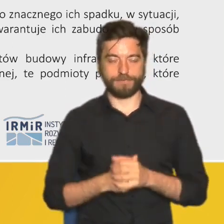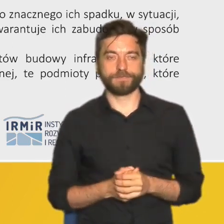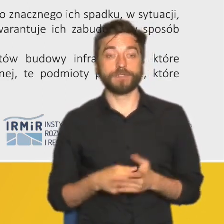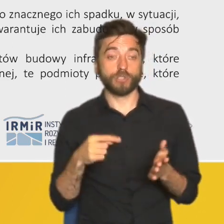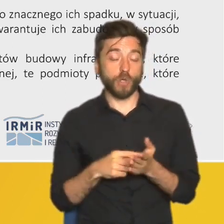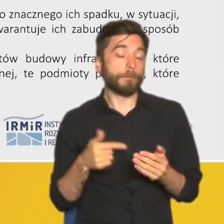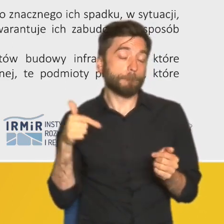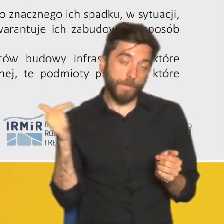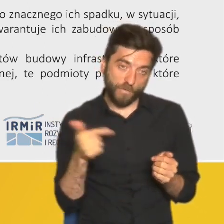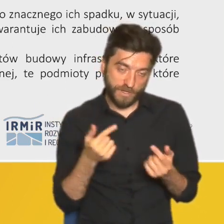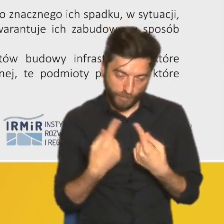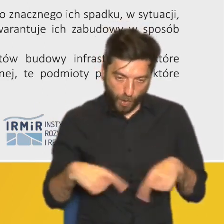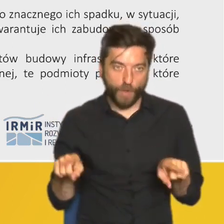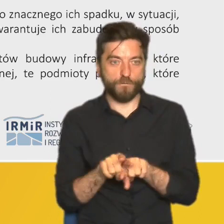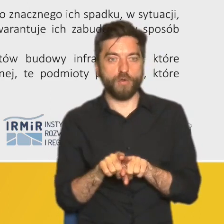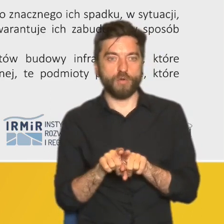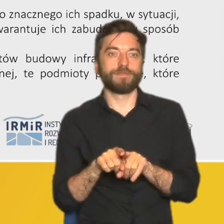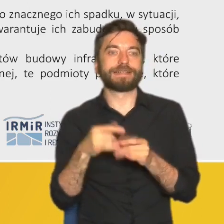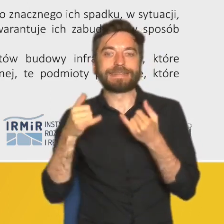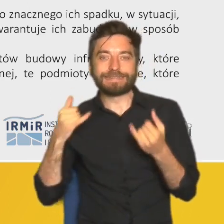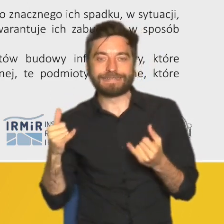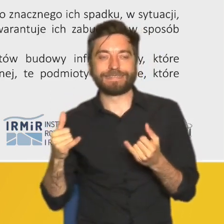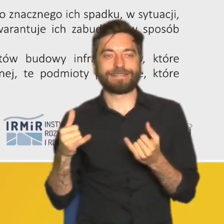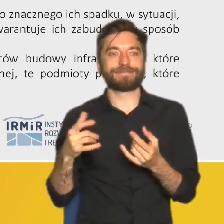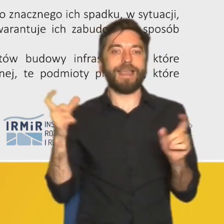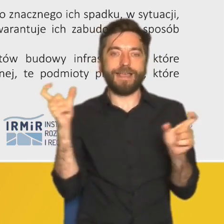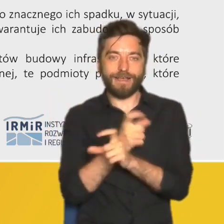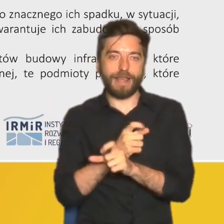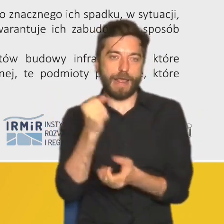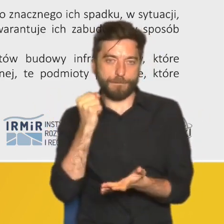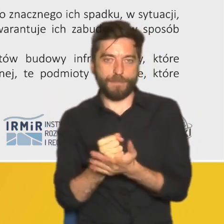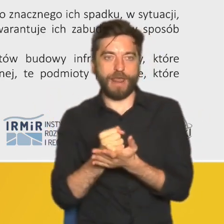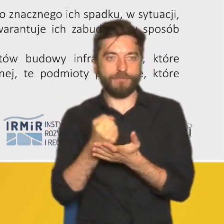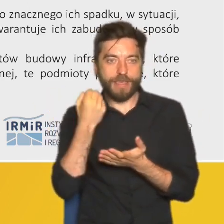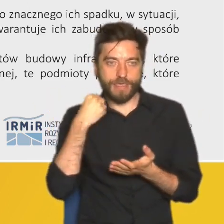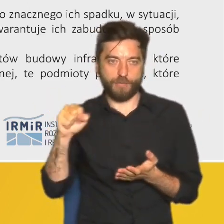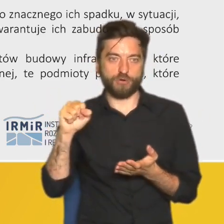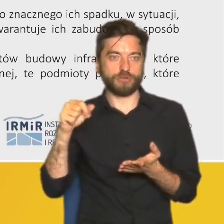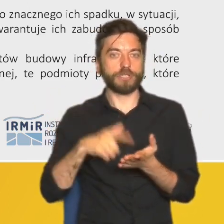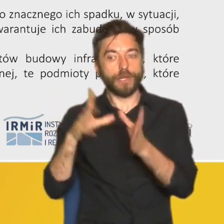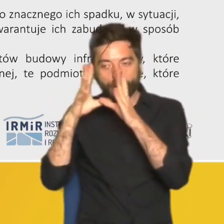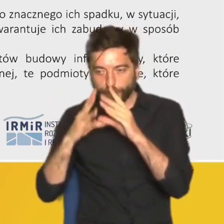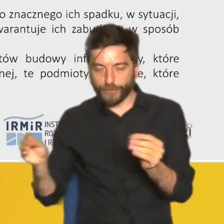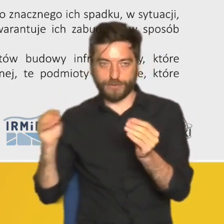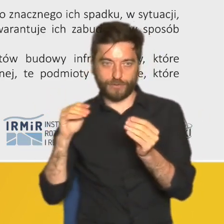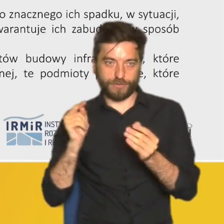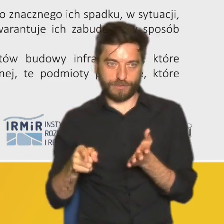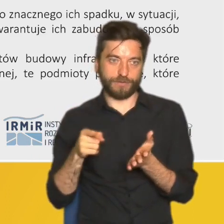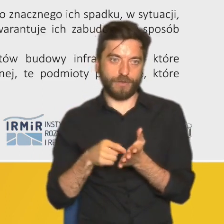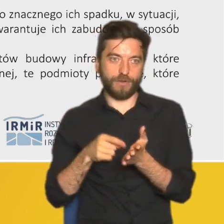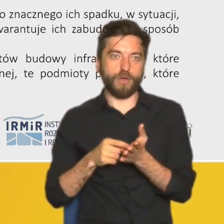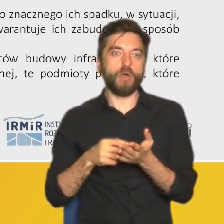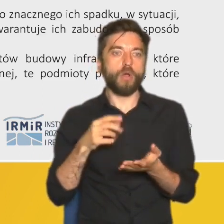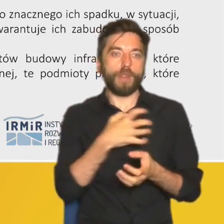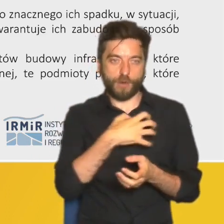skonstruować analogicznie jak w innych demokratycznych państwach prawnych których ustrój szanuje zasady gospodarki